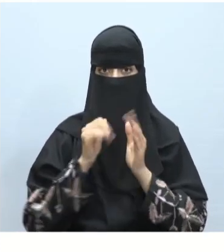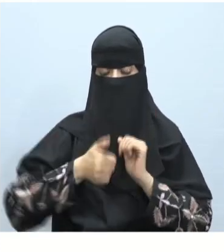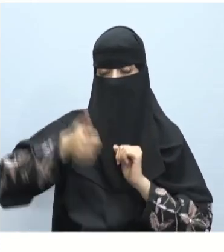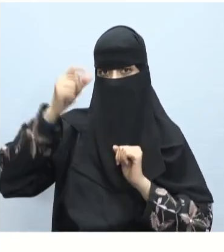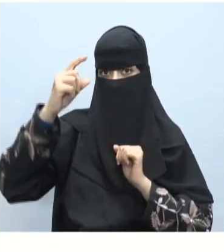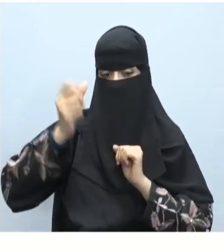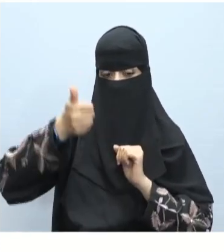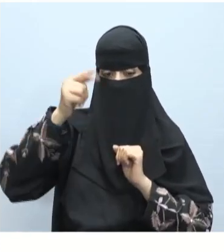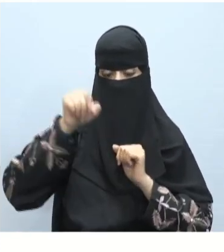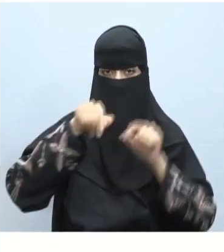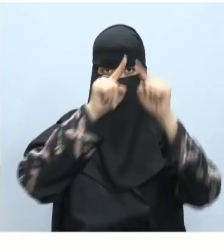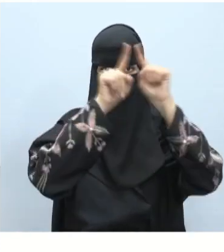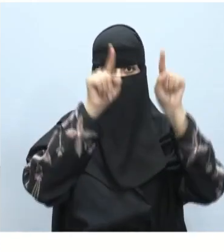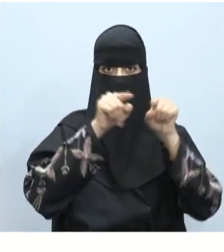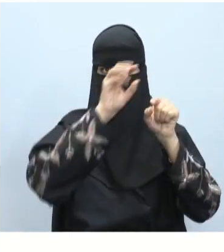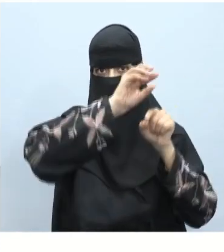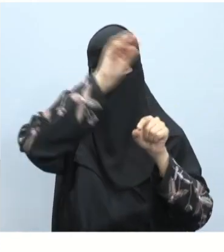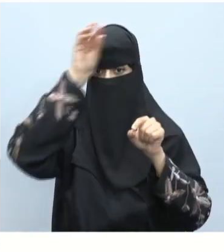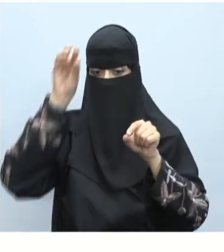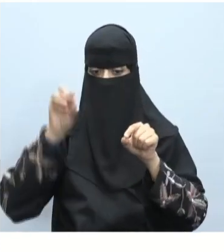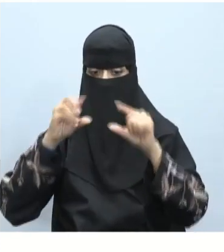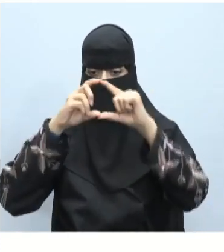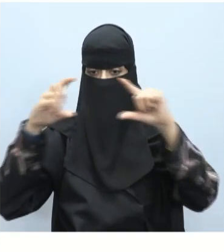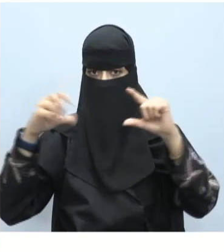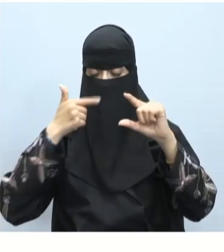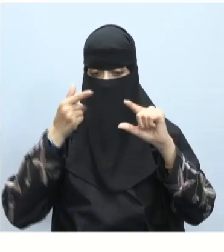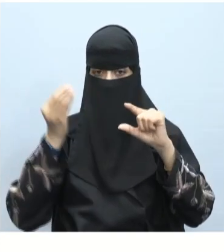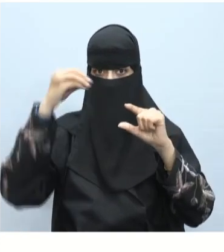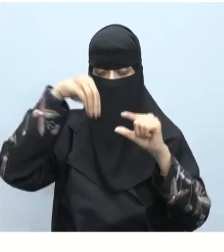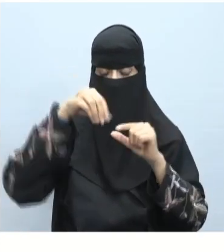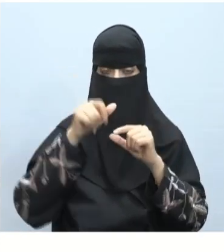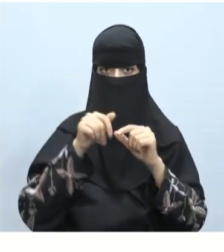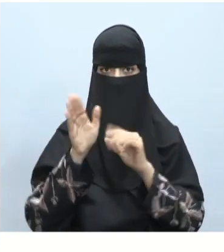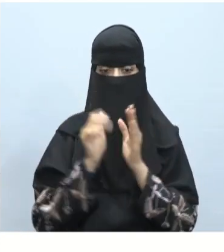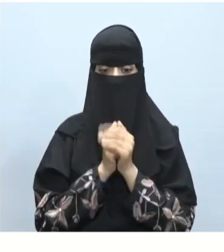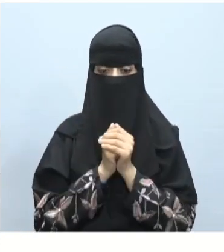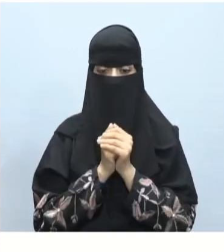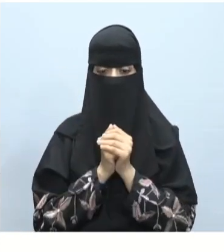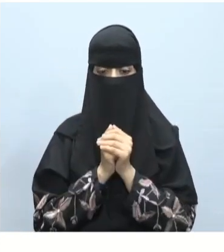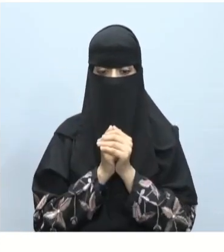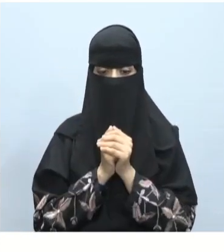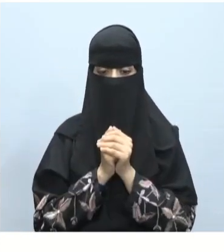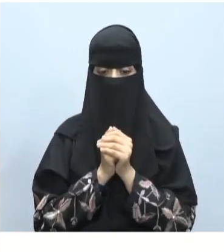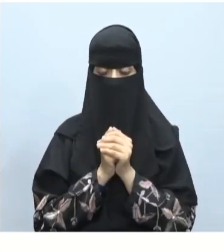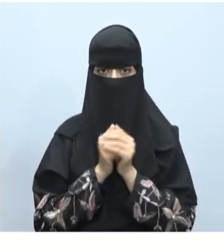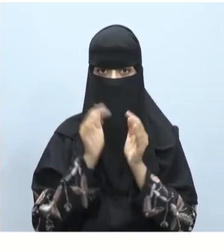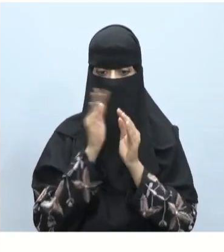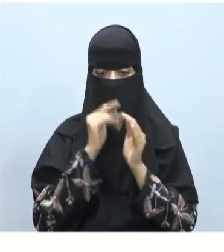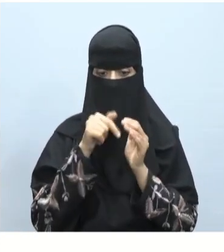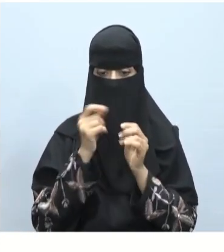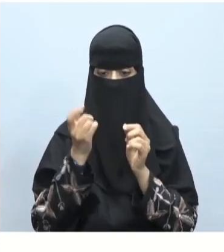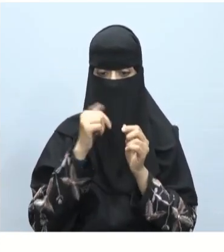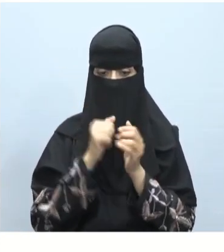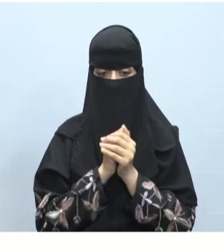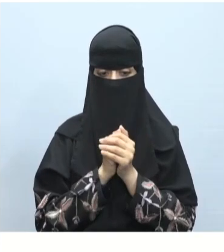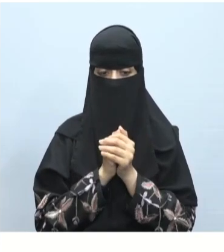توبيب إدراج وسيتم إدراج مربع النص بشكل مباشر إلى الموقع الإلكتروني في التطبيق العملي على إضافة